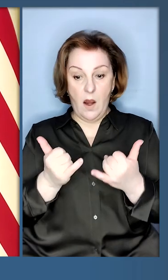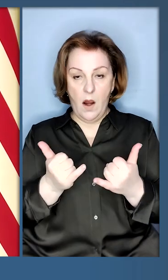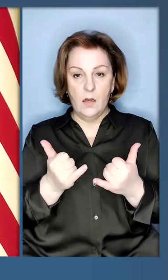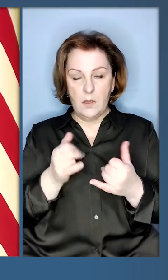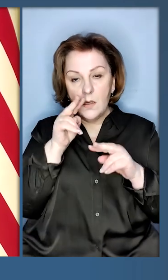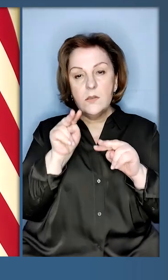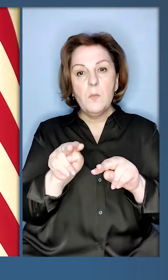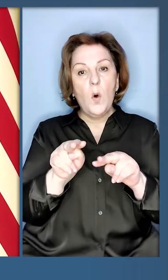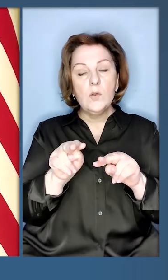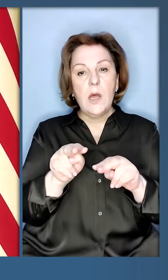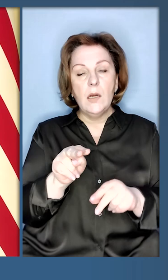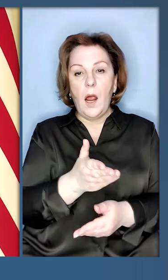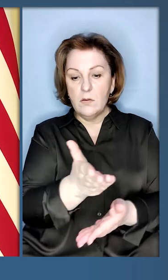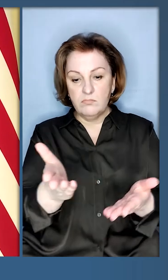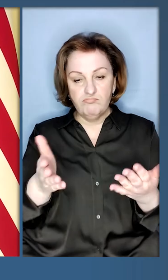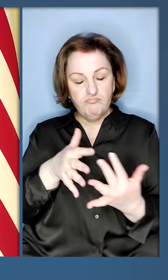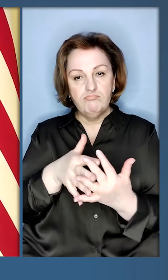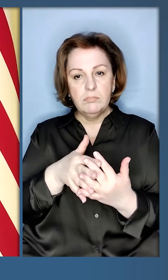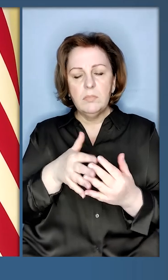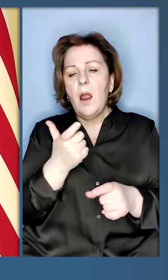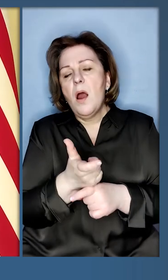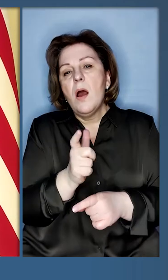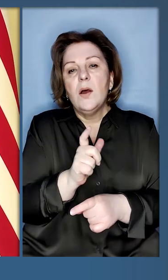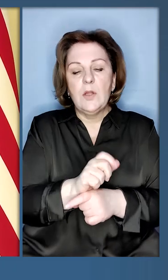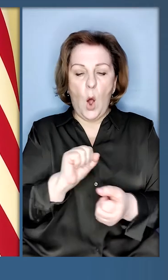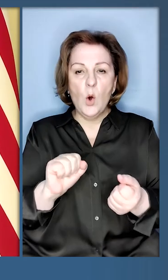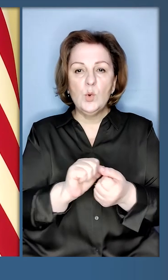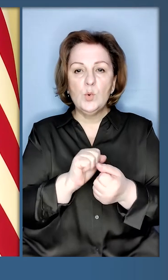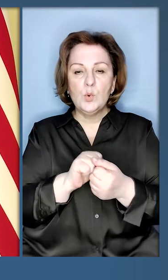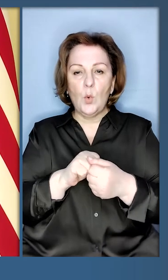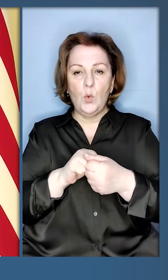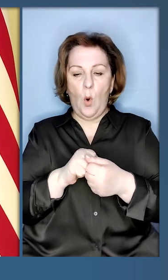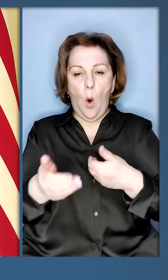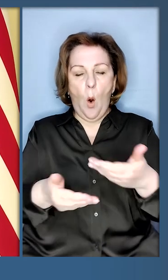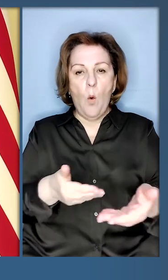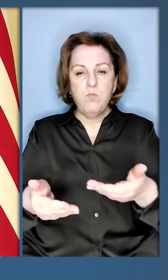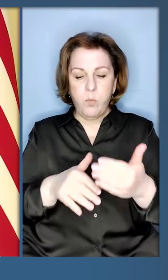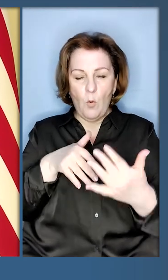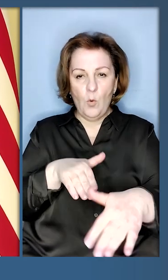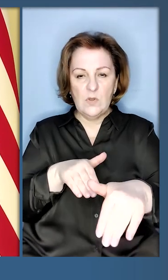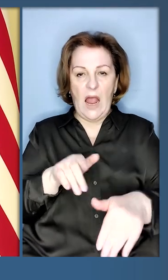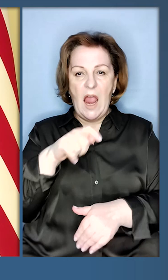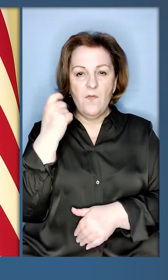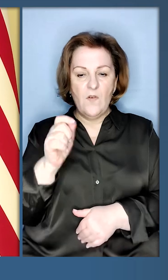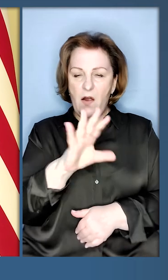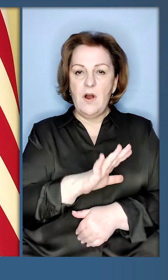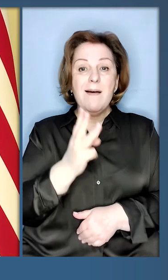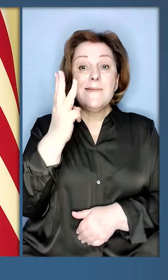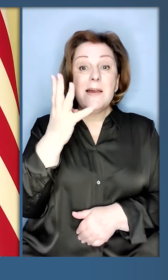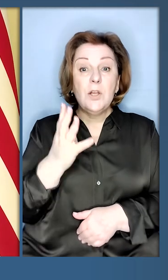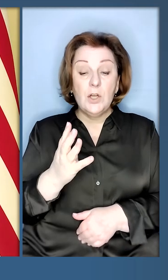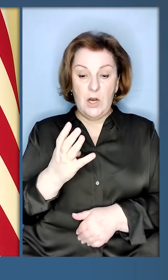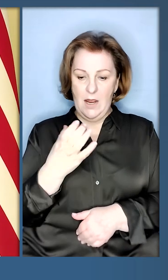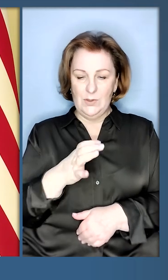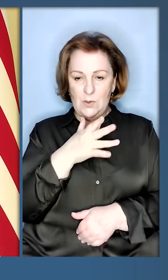спостерігає на це. Це найбільша сухопутна війна в Європі за три чверті століття. І